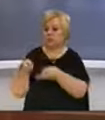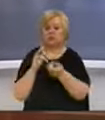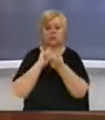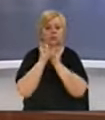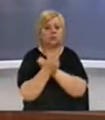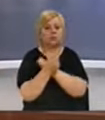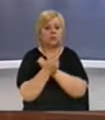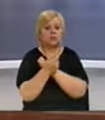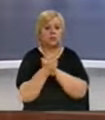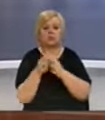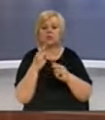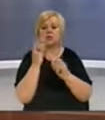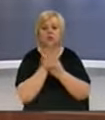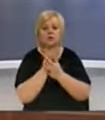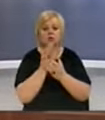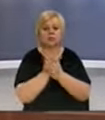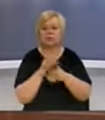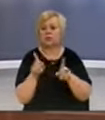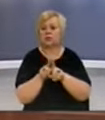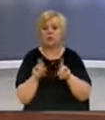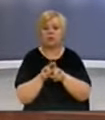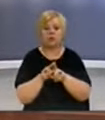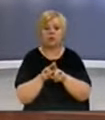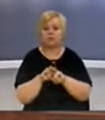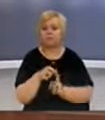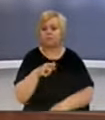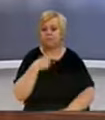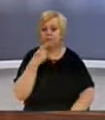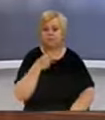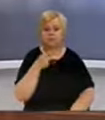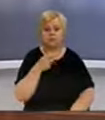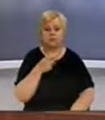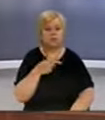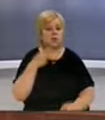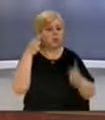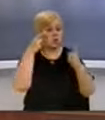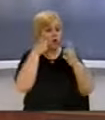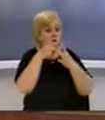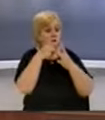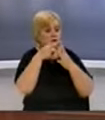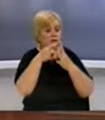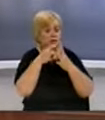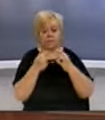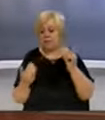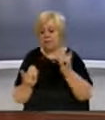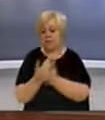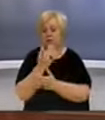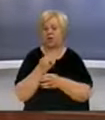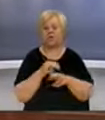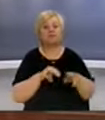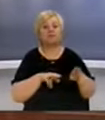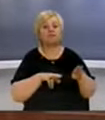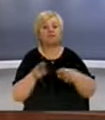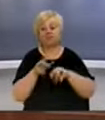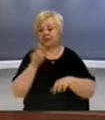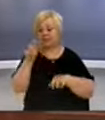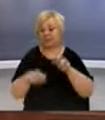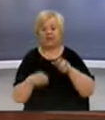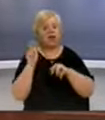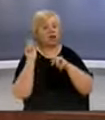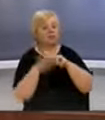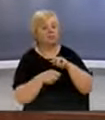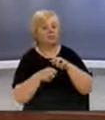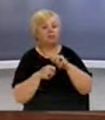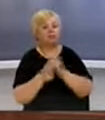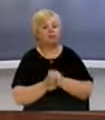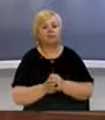rrisaktimit të rastetve. Pashtu, kemi theksuar që emrimi i prokurorve të ri në Republikë në Kosovës duhet të jasë të eksibisa